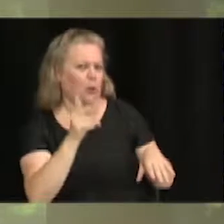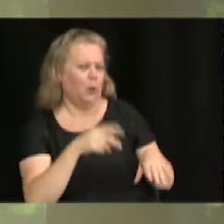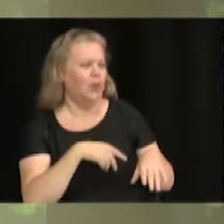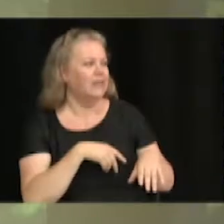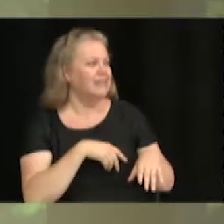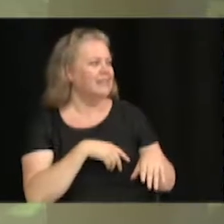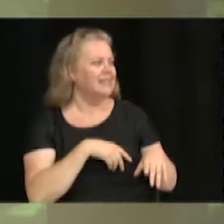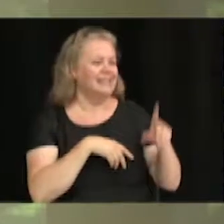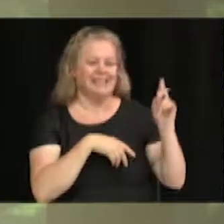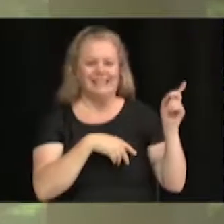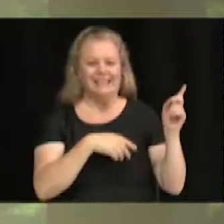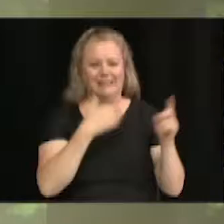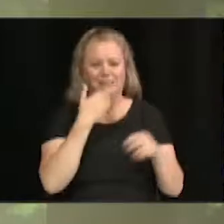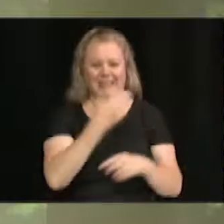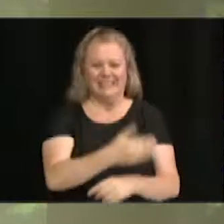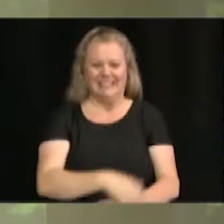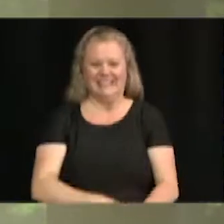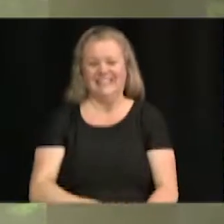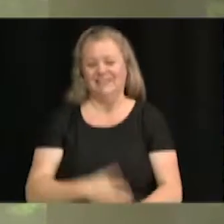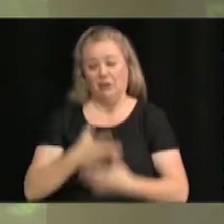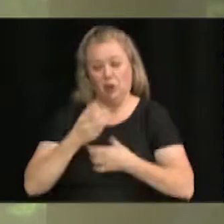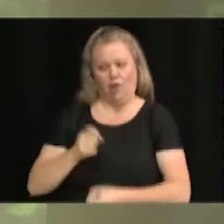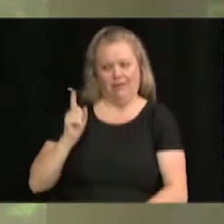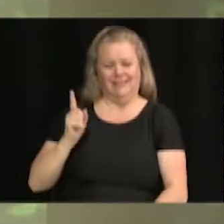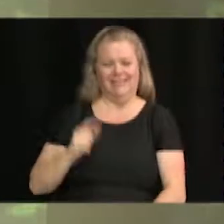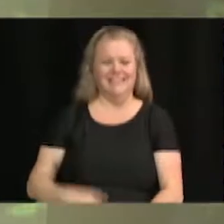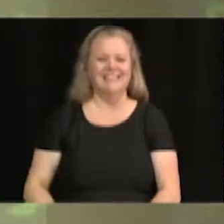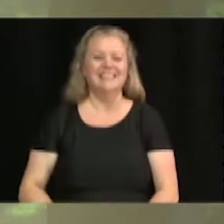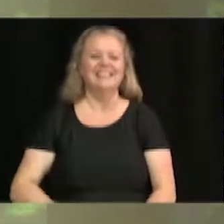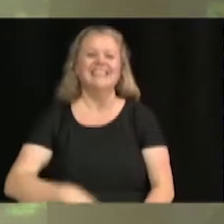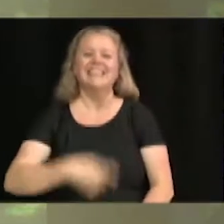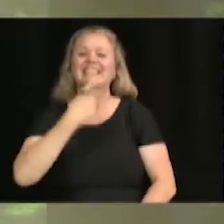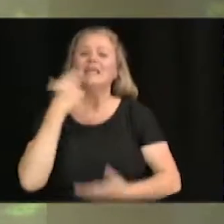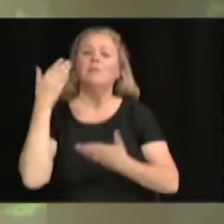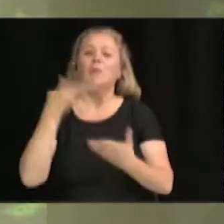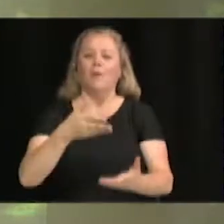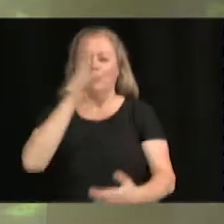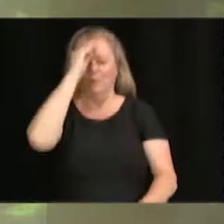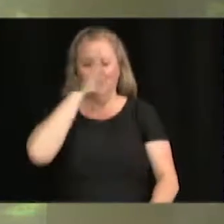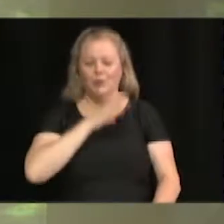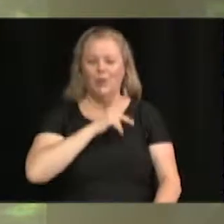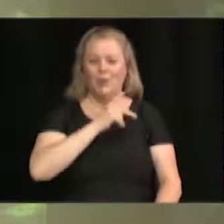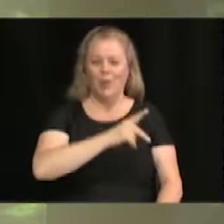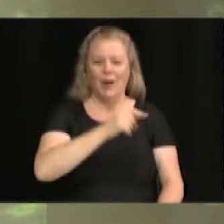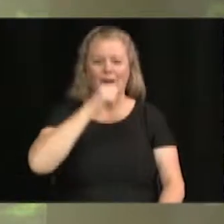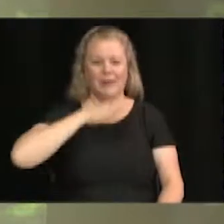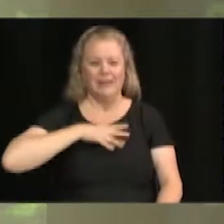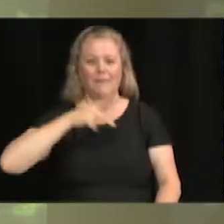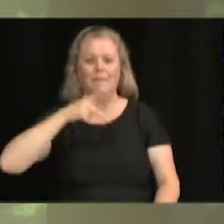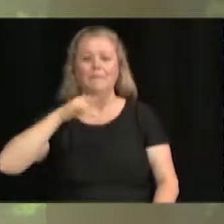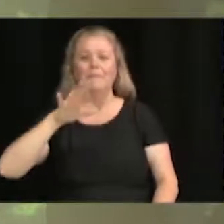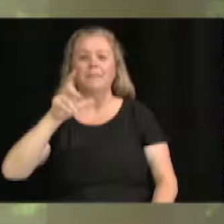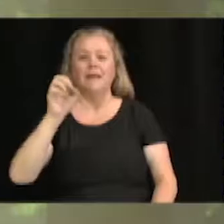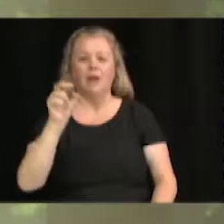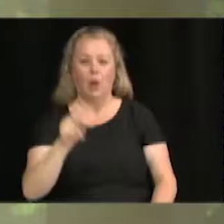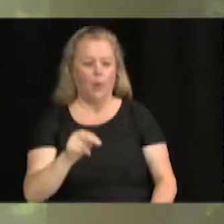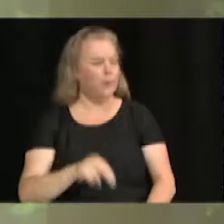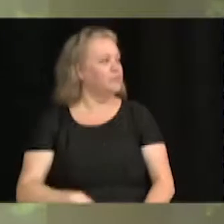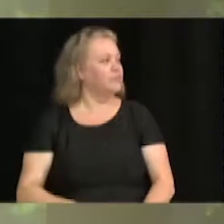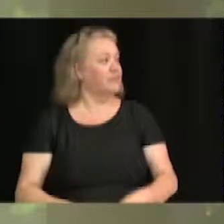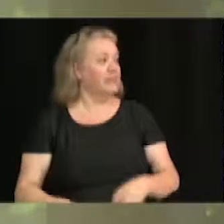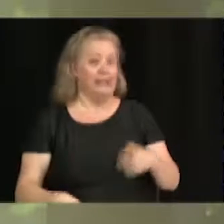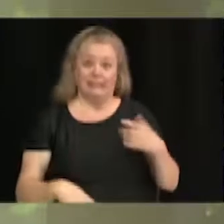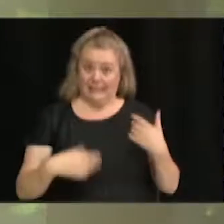Ça suffit sur vous, M. Gauthier. Est-ce que j'ai un proposeur? M. Poulin et Mme Pilon. Oui, M. Gauthier, vos deux collègues à côté